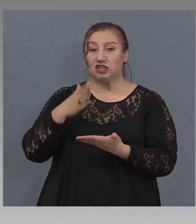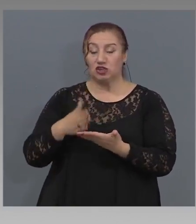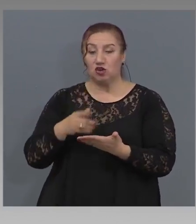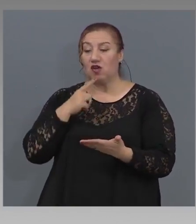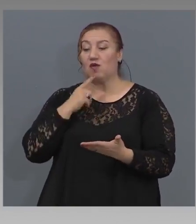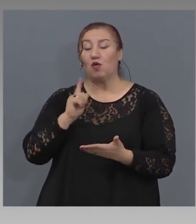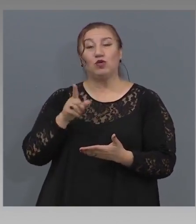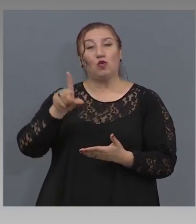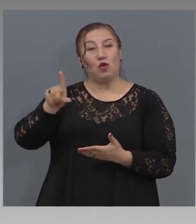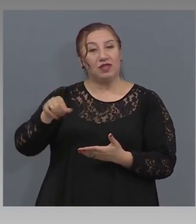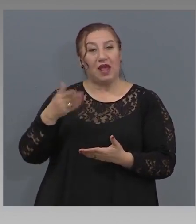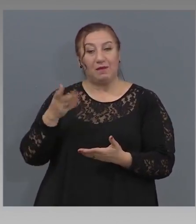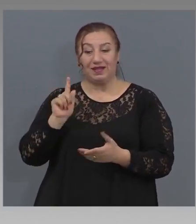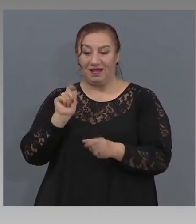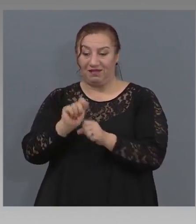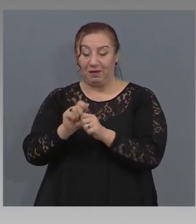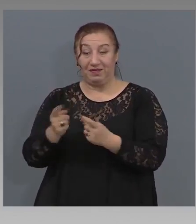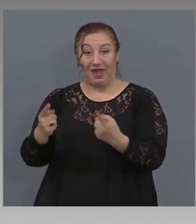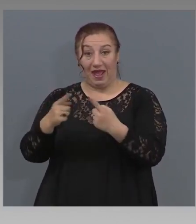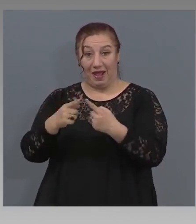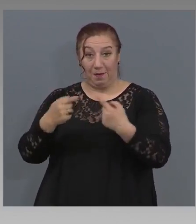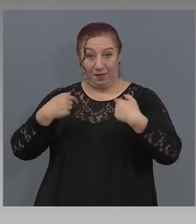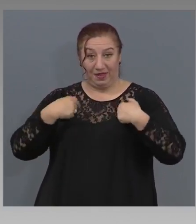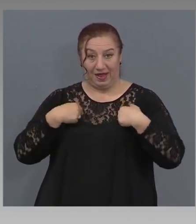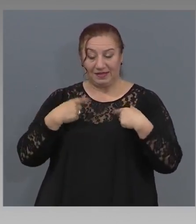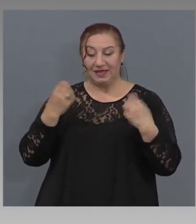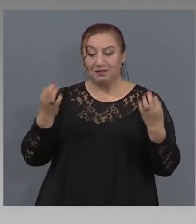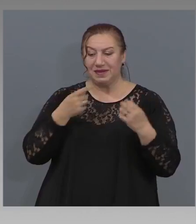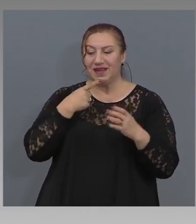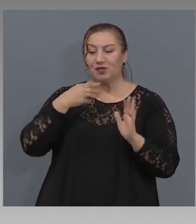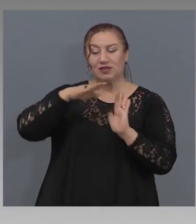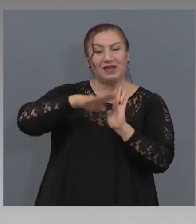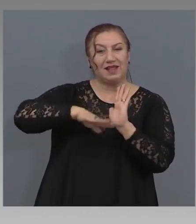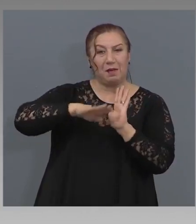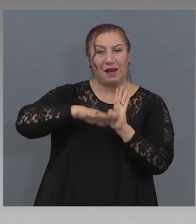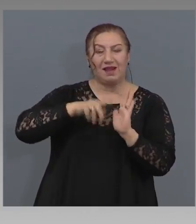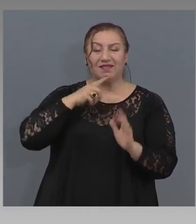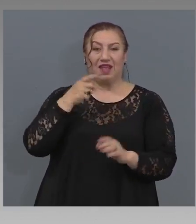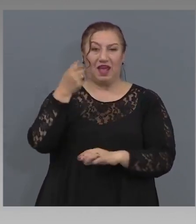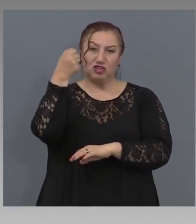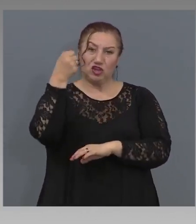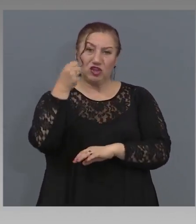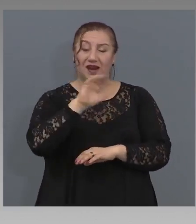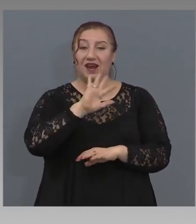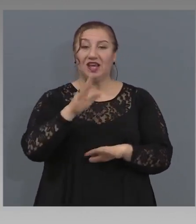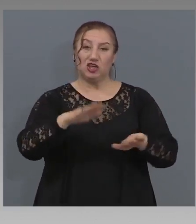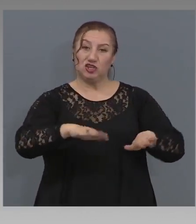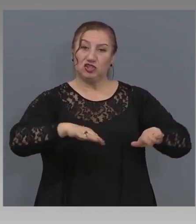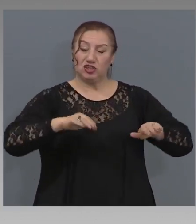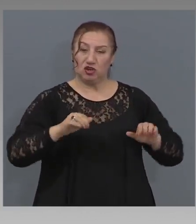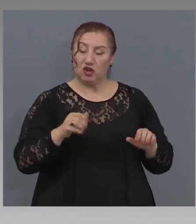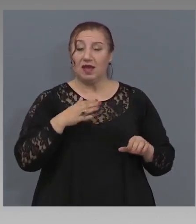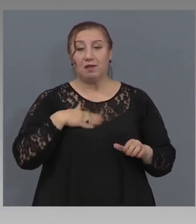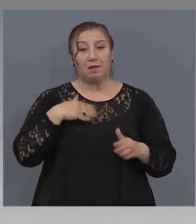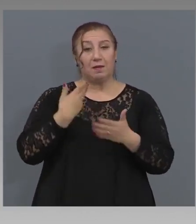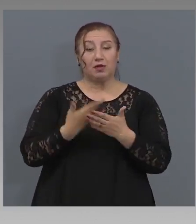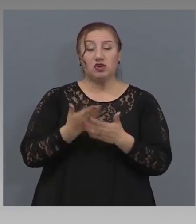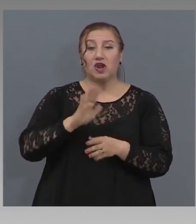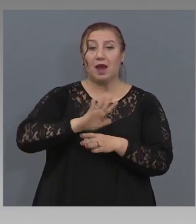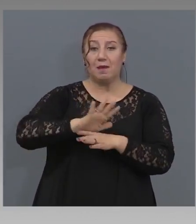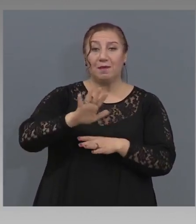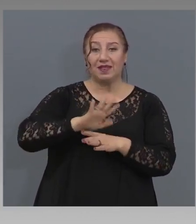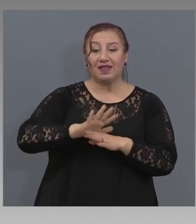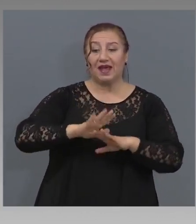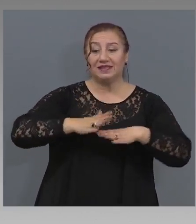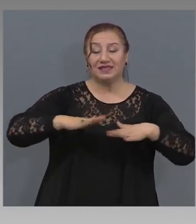длъжни да отправят към нас по отношение на това намаление. Към момента имаме предложения на 15 плажа, които да предлагат